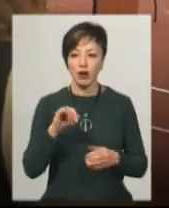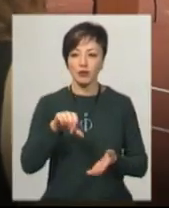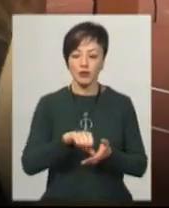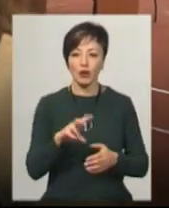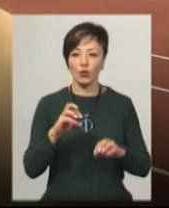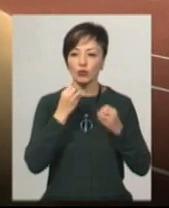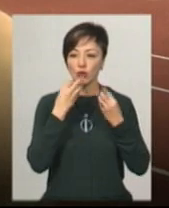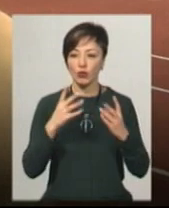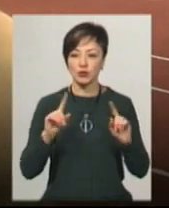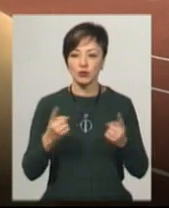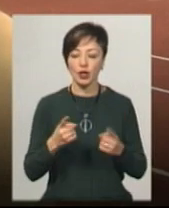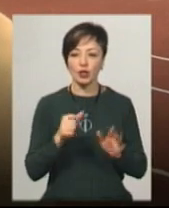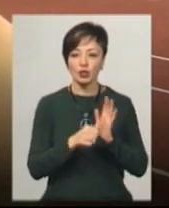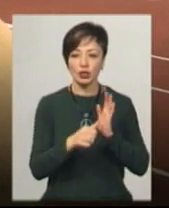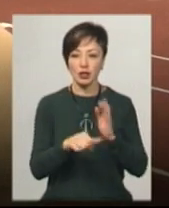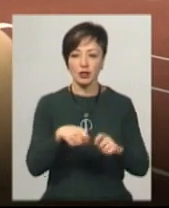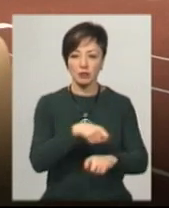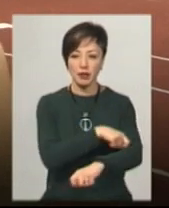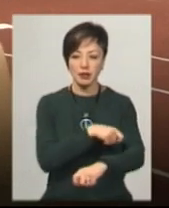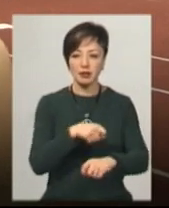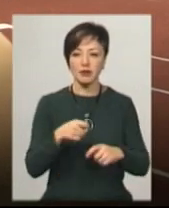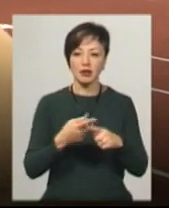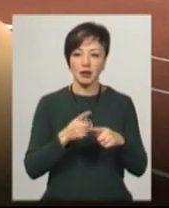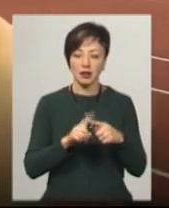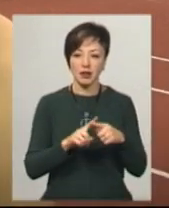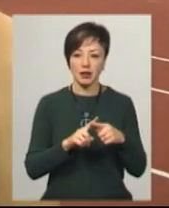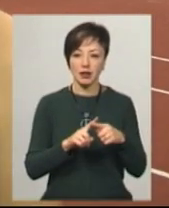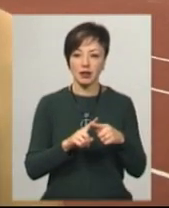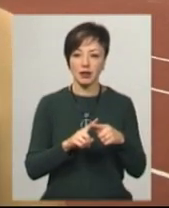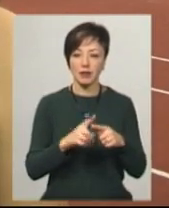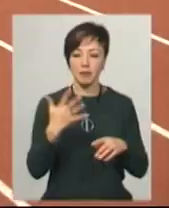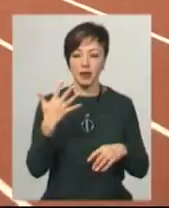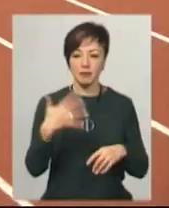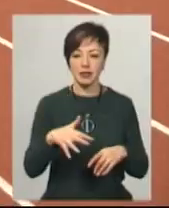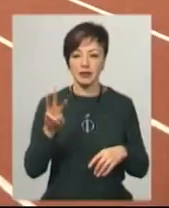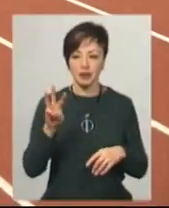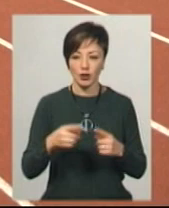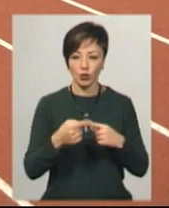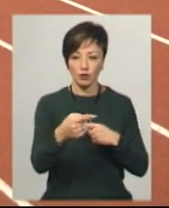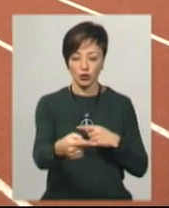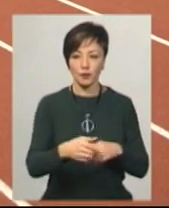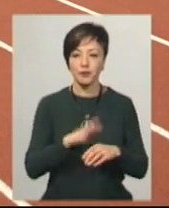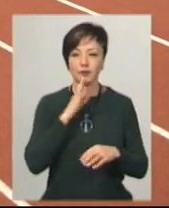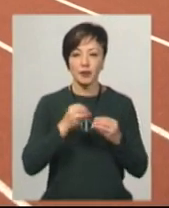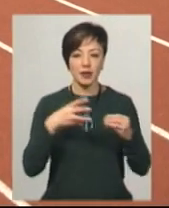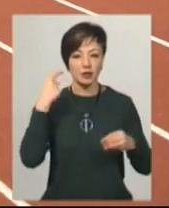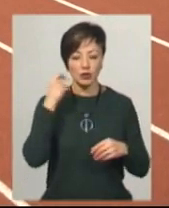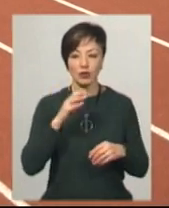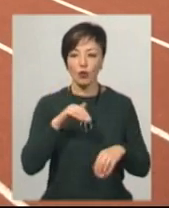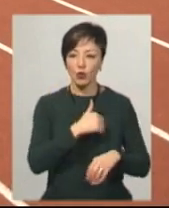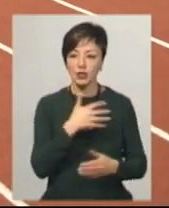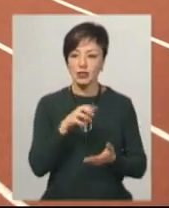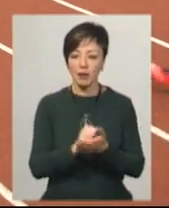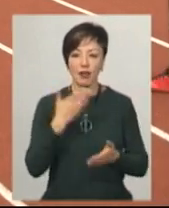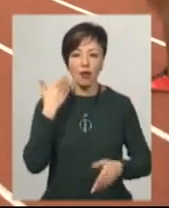виступила дуже добре. На 60 метрів 7,55, а на довжину 5,53. Олександре 15 років. Дівчина хоче